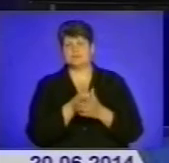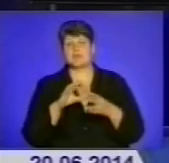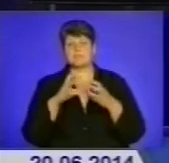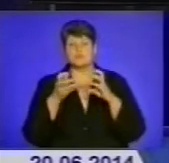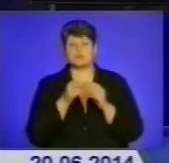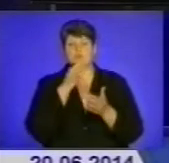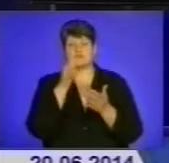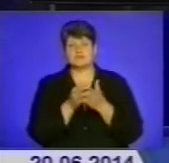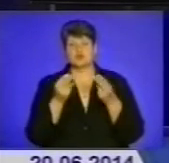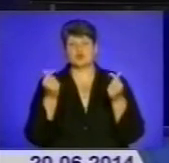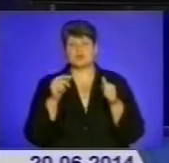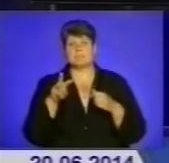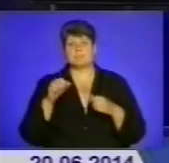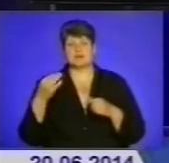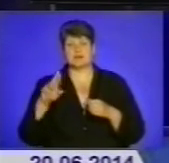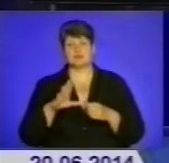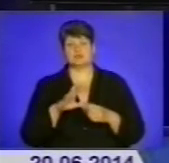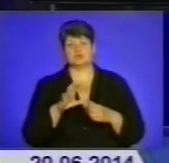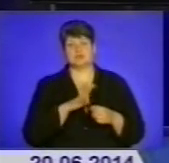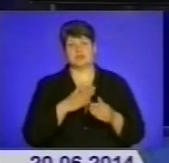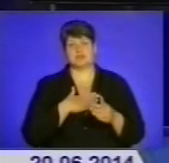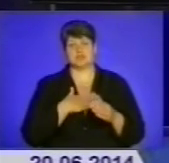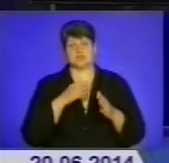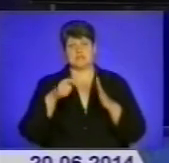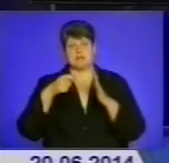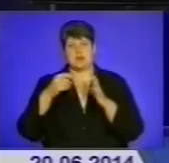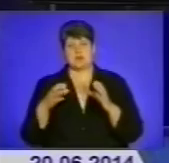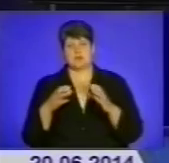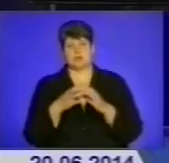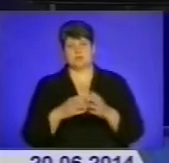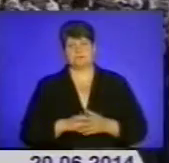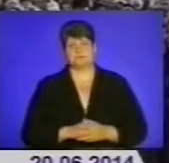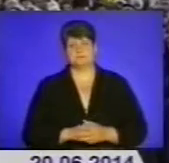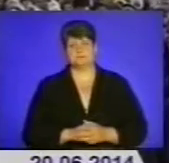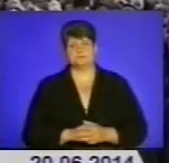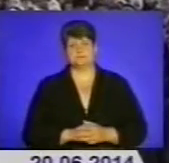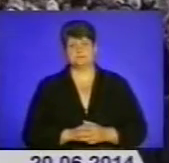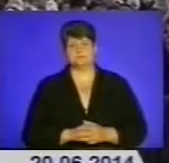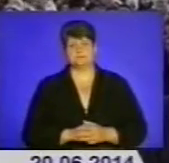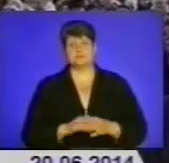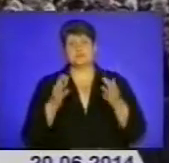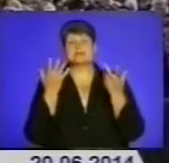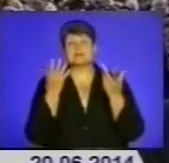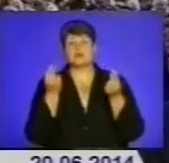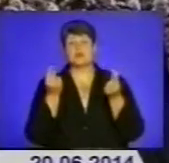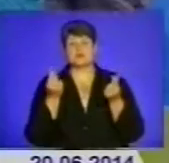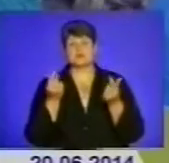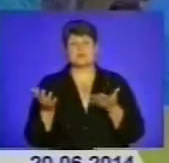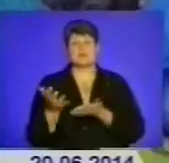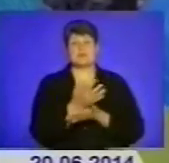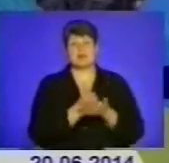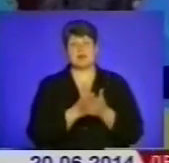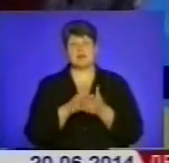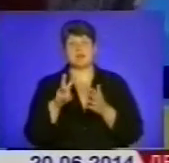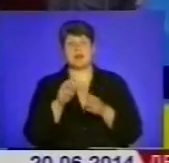звіті щодо коштів Майдану побувала і наша знімальна група Олена Герасименко далі. Скільки грошей зібрали на Майдані